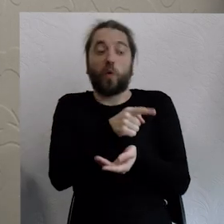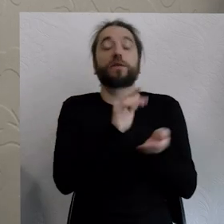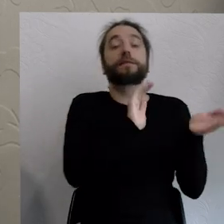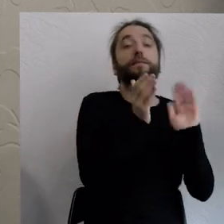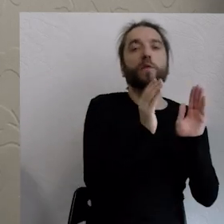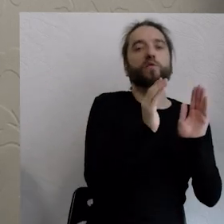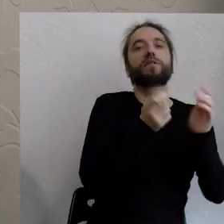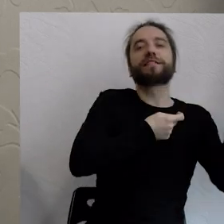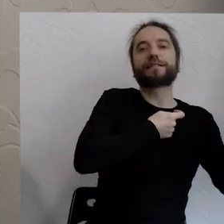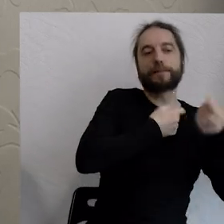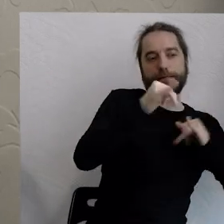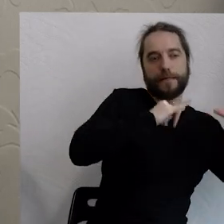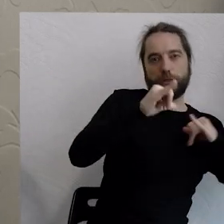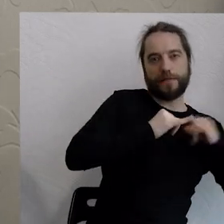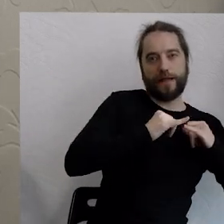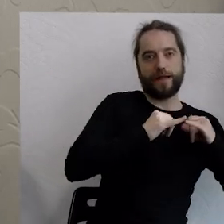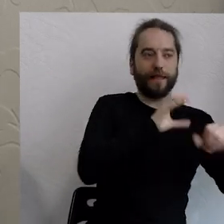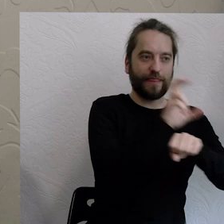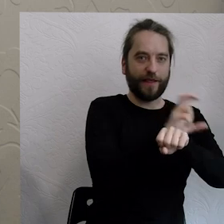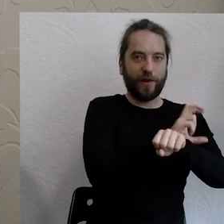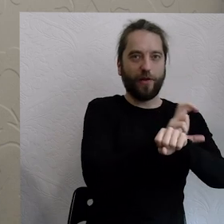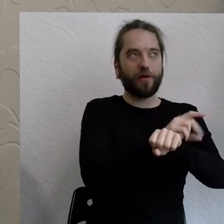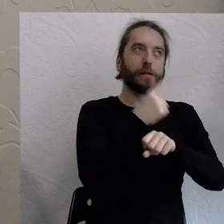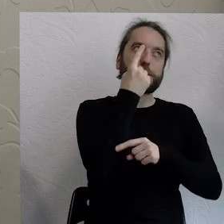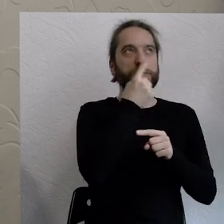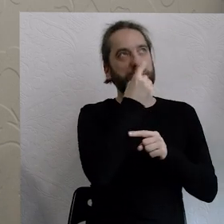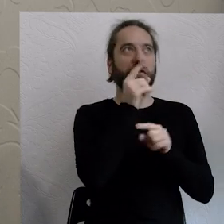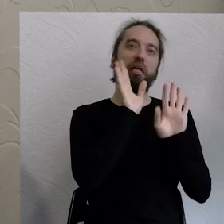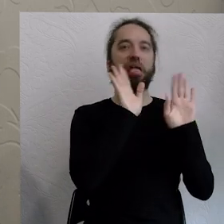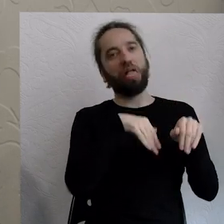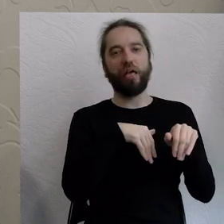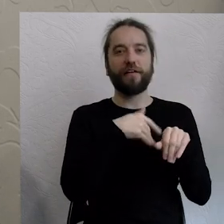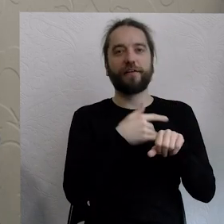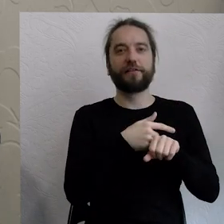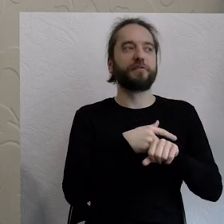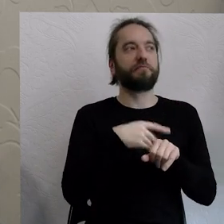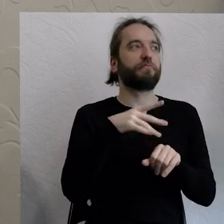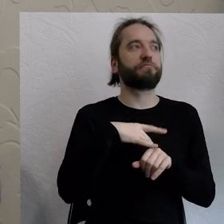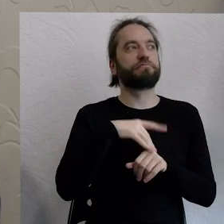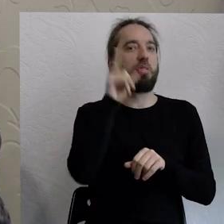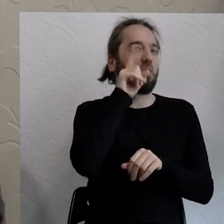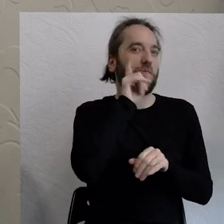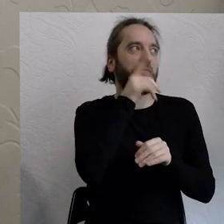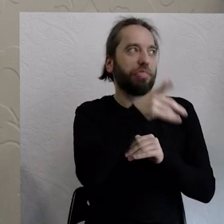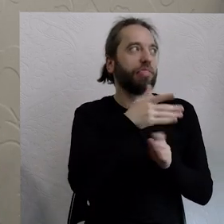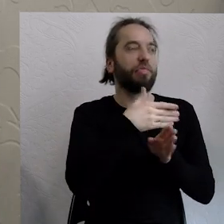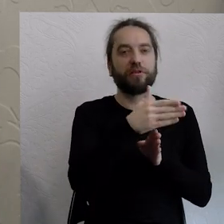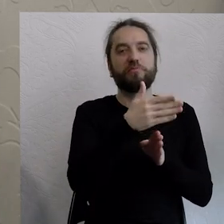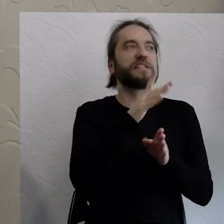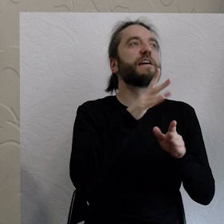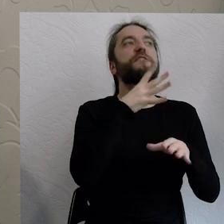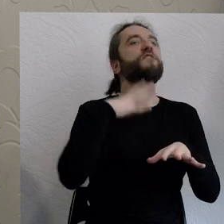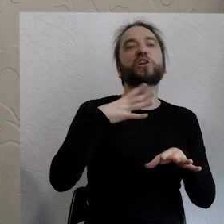między innymi przez wykorzystywanie technologii, ale często bezrefleksyjne, znaczy nastawienie na cel taki efektywnościowy, który nie uwzględnia wartości na przykład społecznych czy